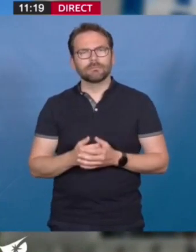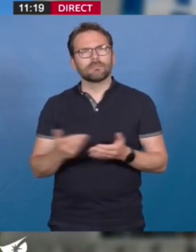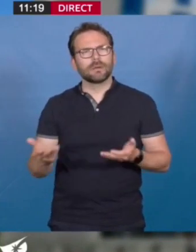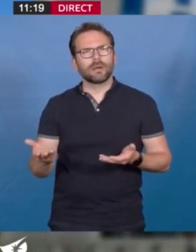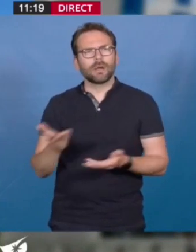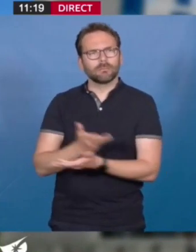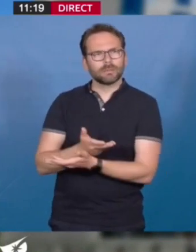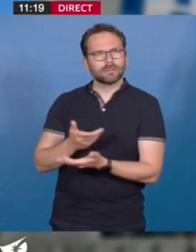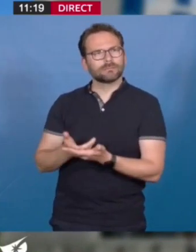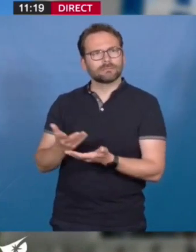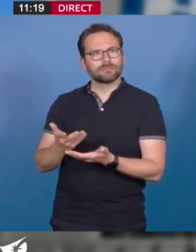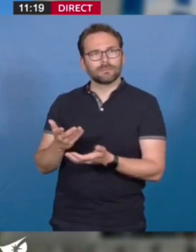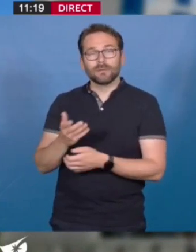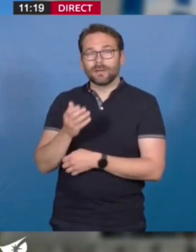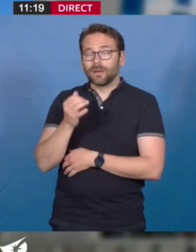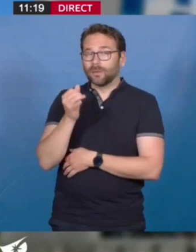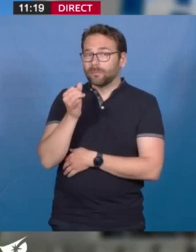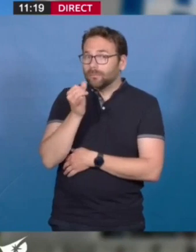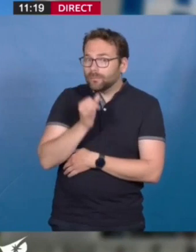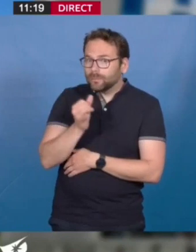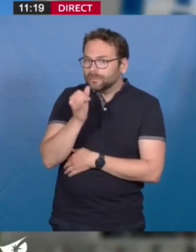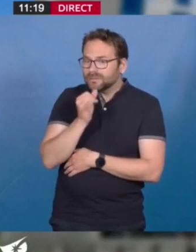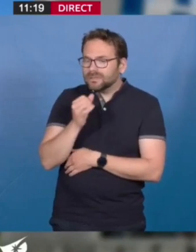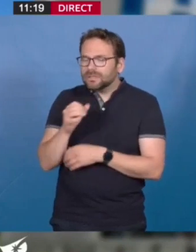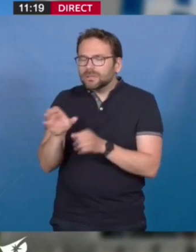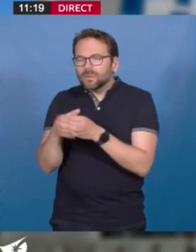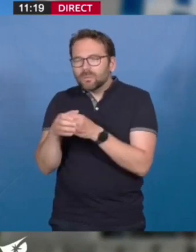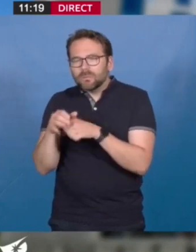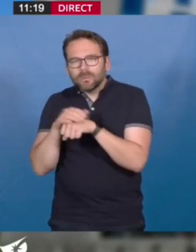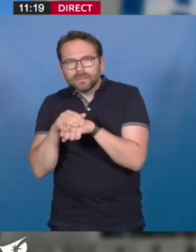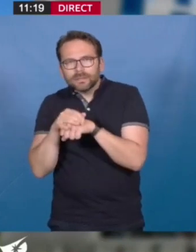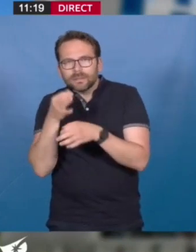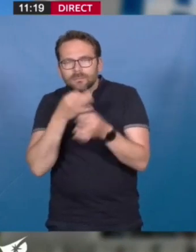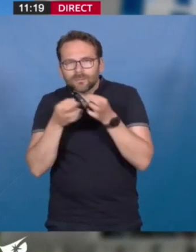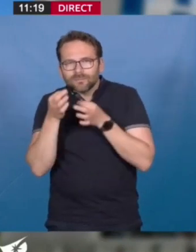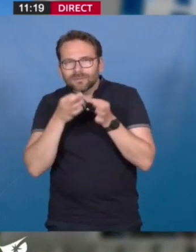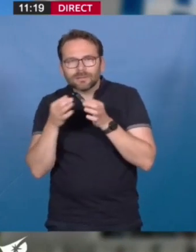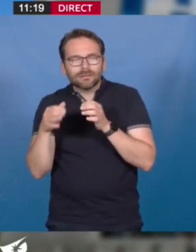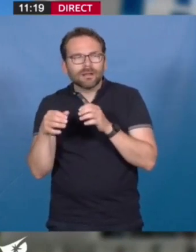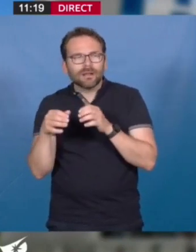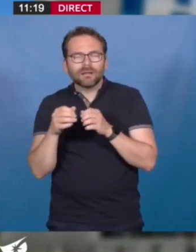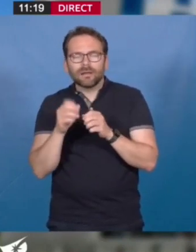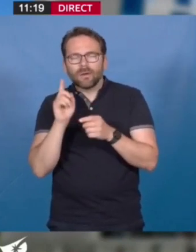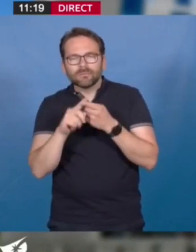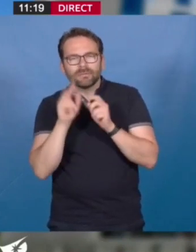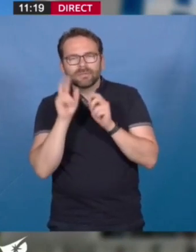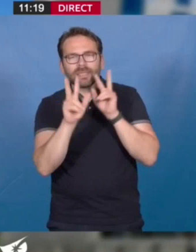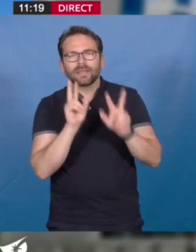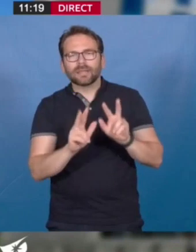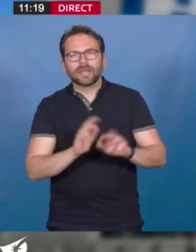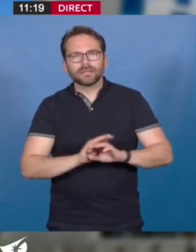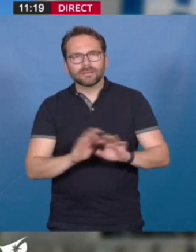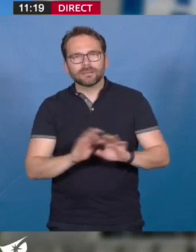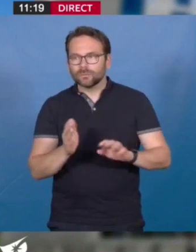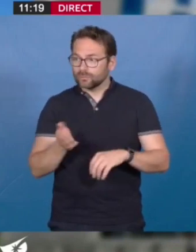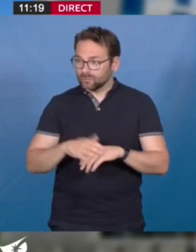une toute petite opération politicienne, une toute petite opération de salissure, et quant aux mots qui